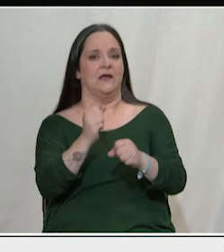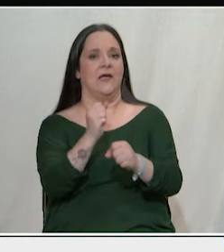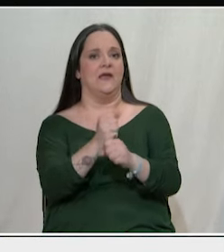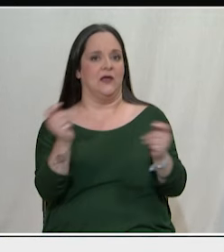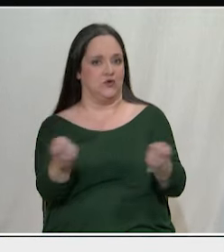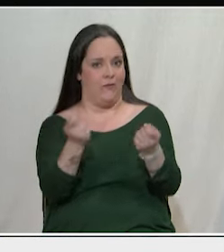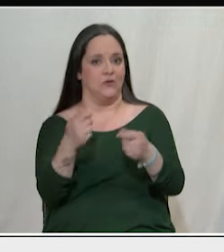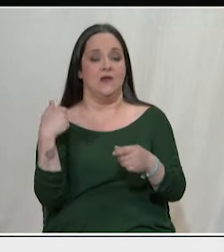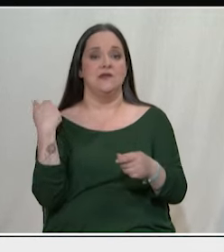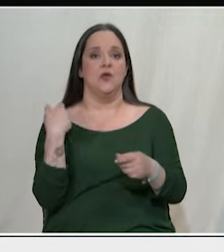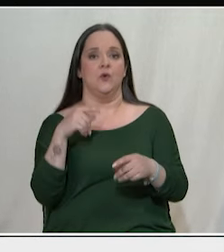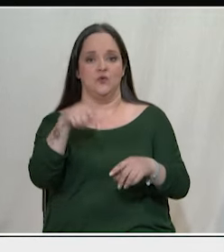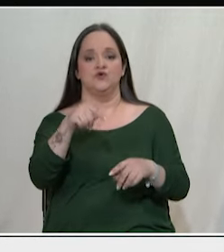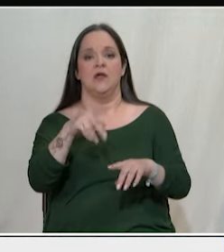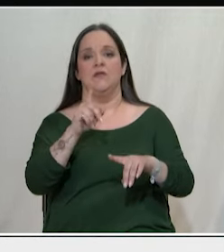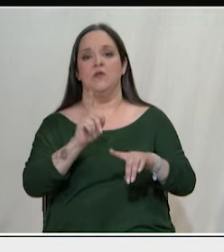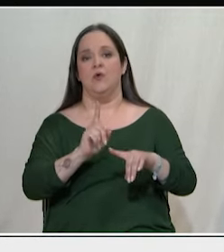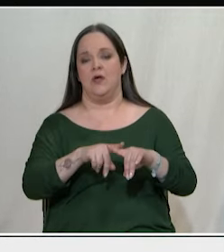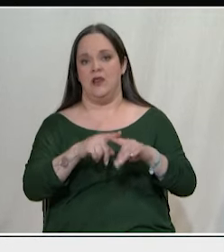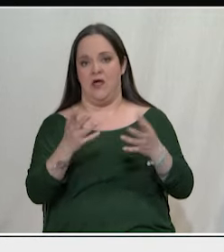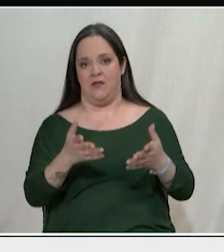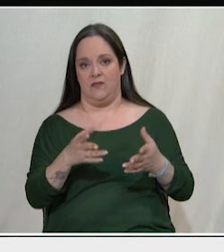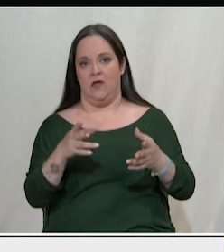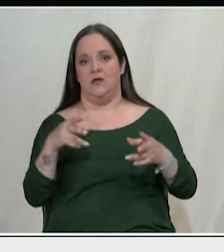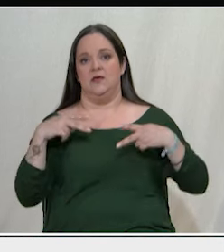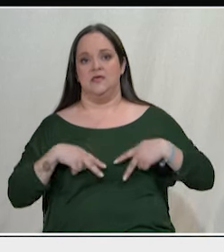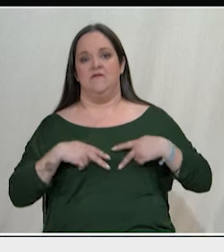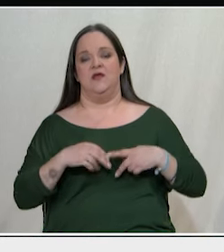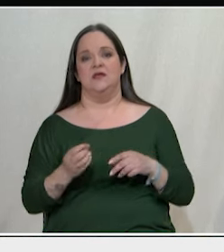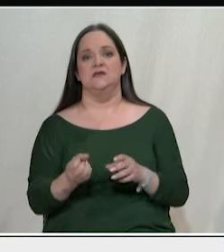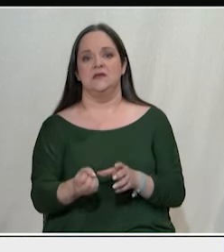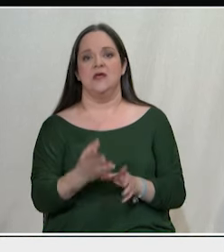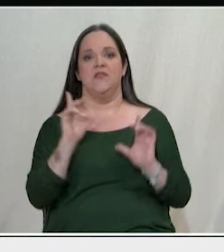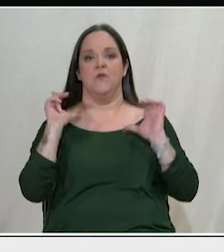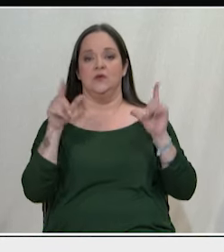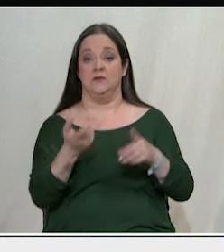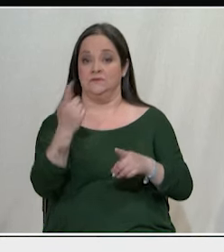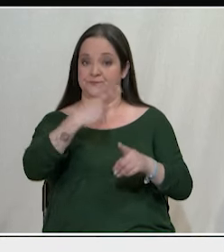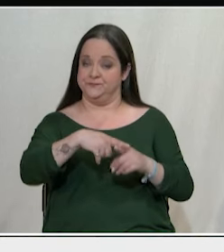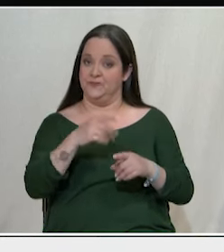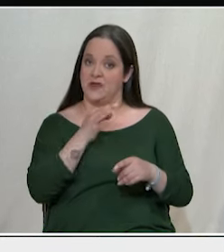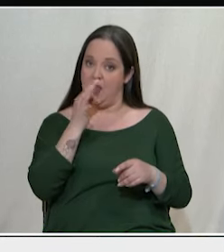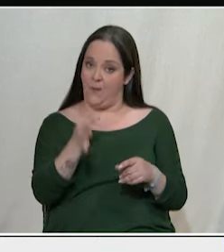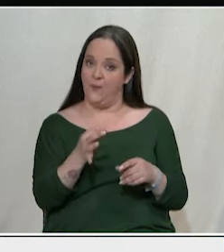μας η κυβέρνηση καταρχάς της Ν. Δημοκρατίας Να συμπληρώσουμε εδώ και κάτι άλλο